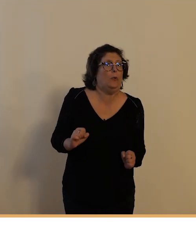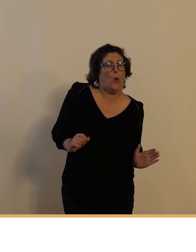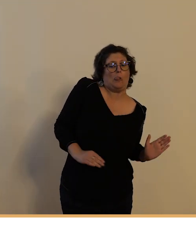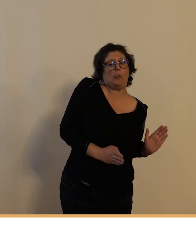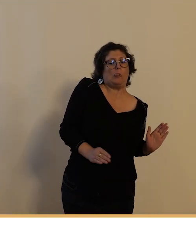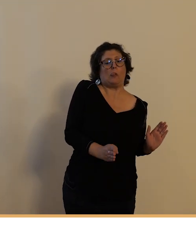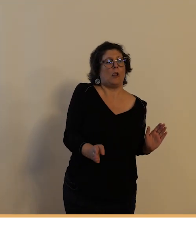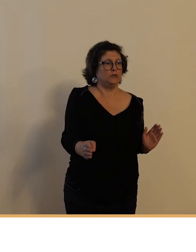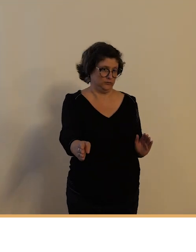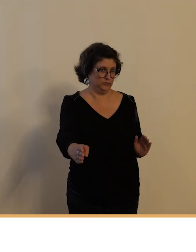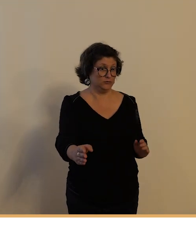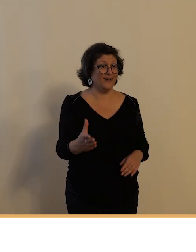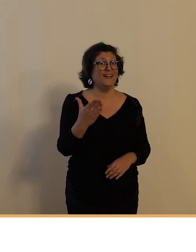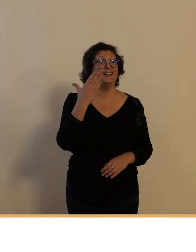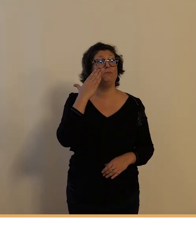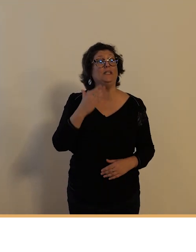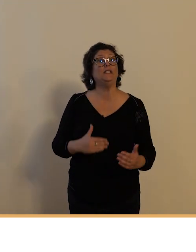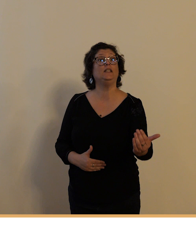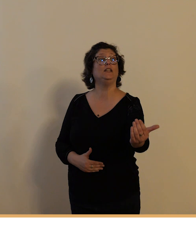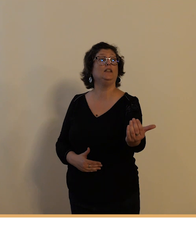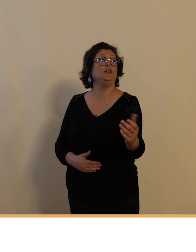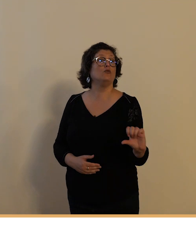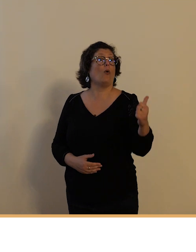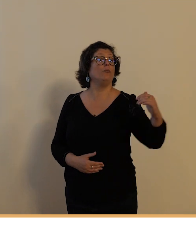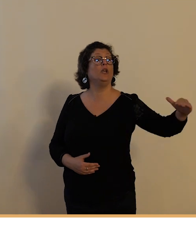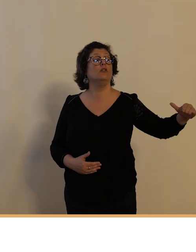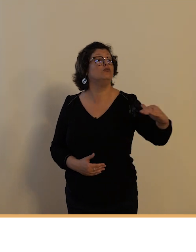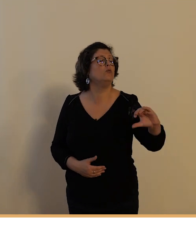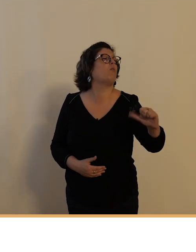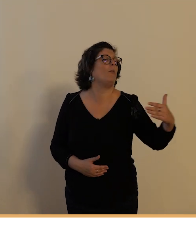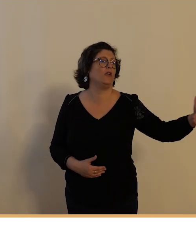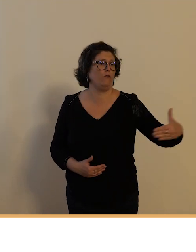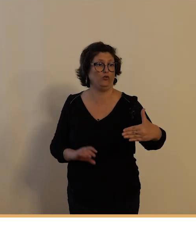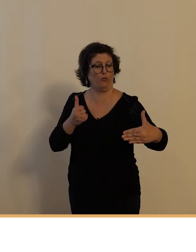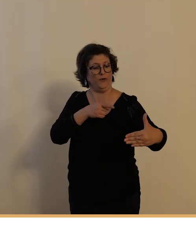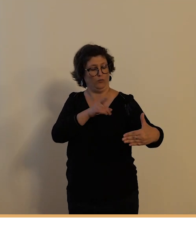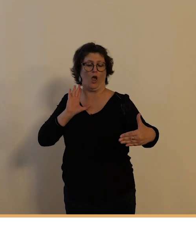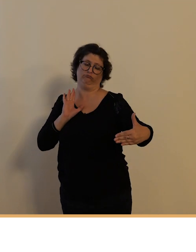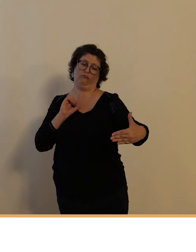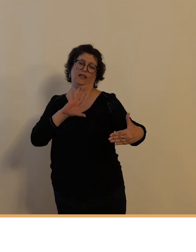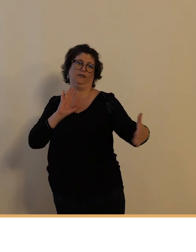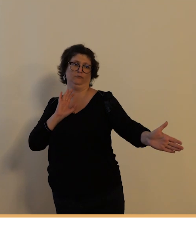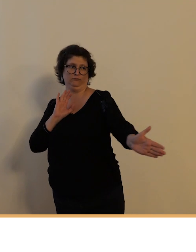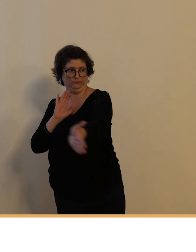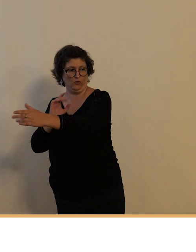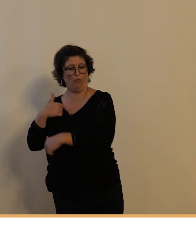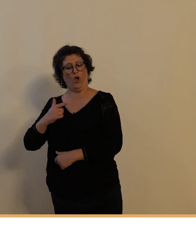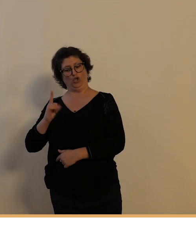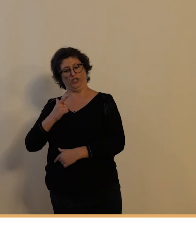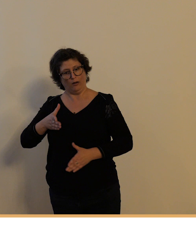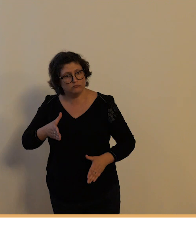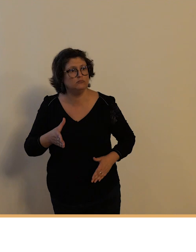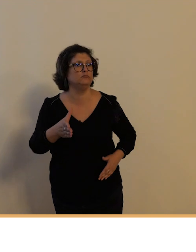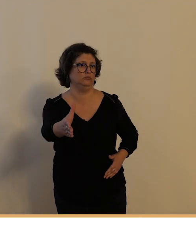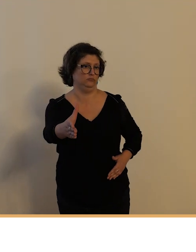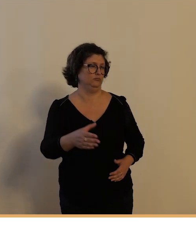principe est de laisser la place à celui qui est arrivé le premier et puis nous mettons d'autres